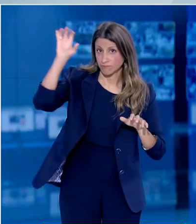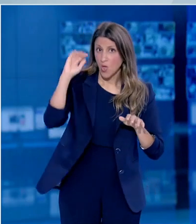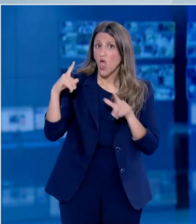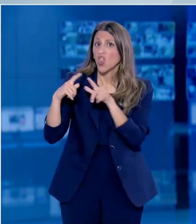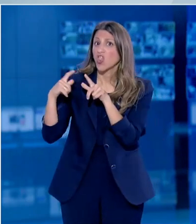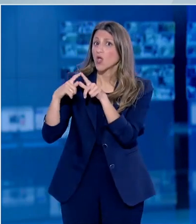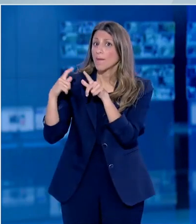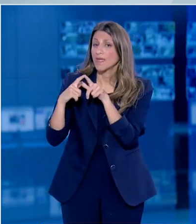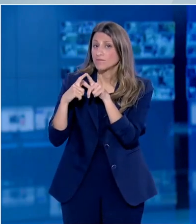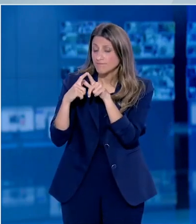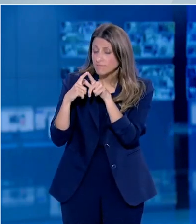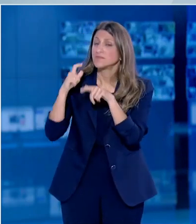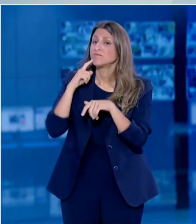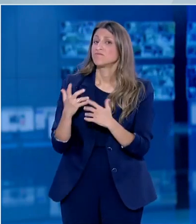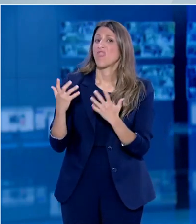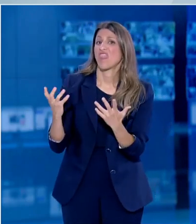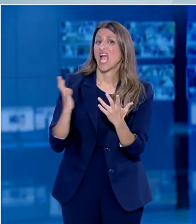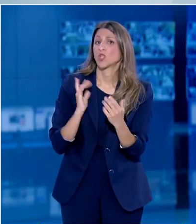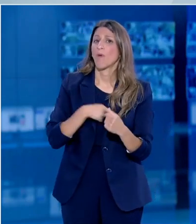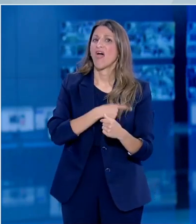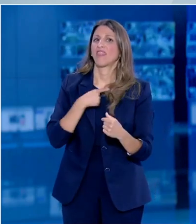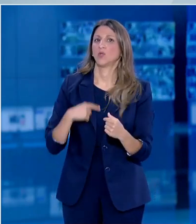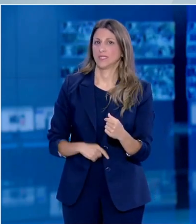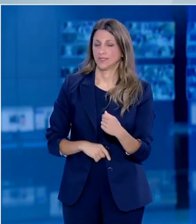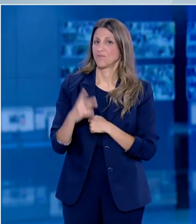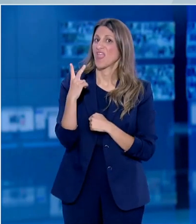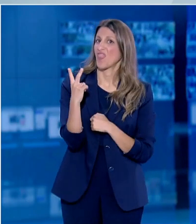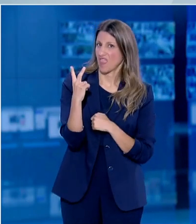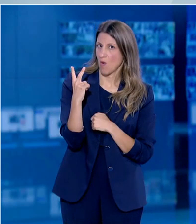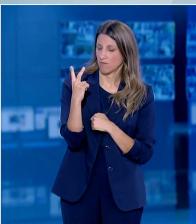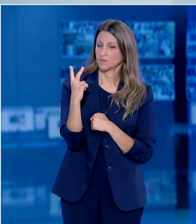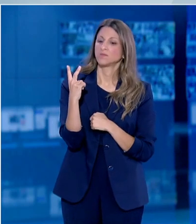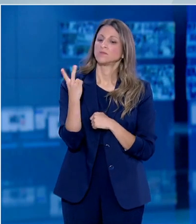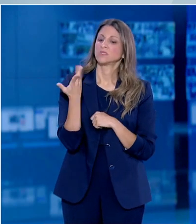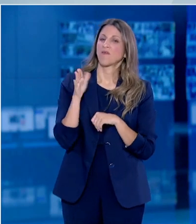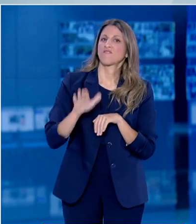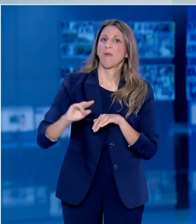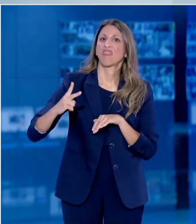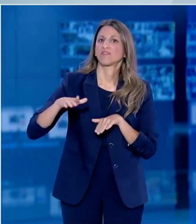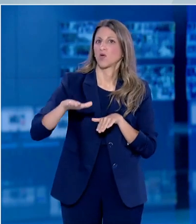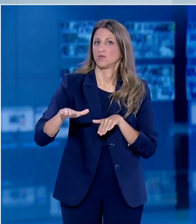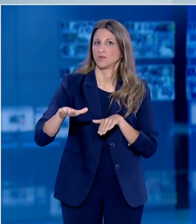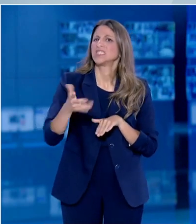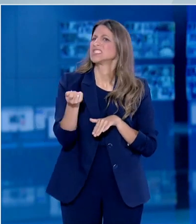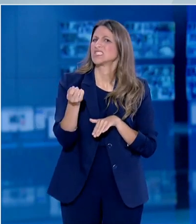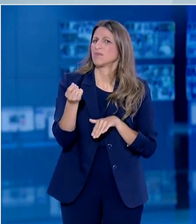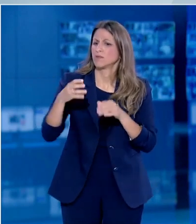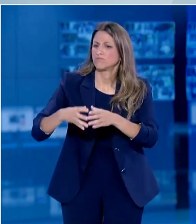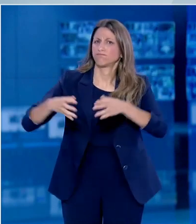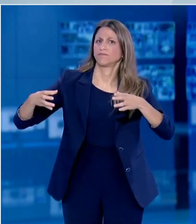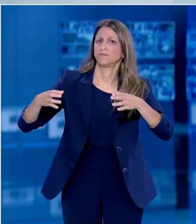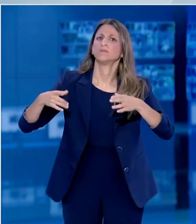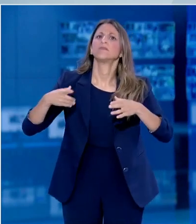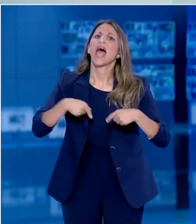σε δέκα κλινικές δοκιμές σε ανθρώπους δύο εκ των οποίων είναι σε φάση δύο που σημαίνει πως θα συμμετέχει μεγαλύτερος αριθμός υγιών